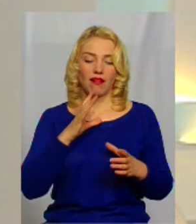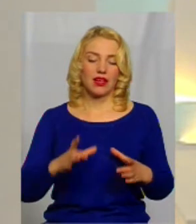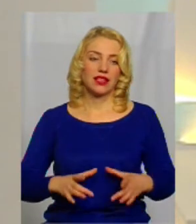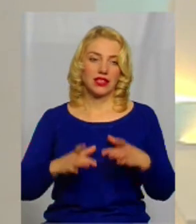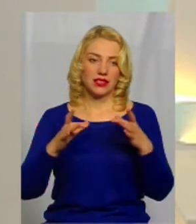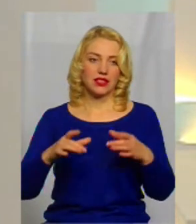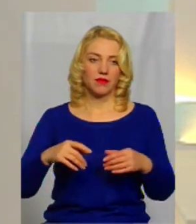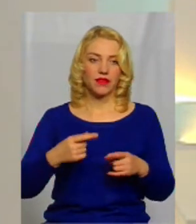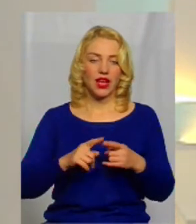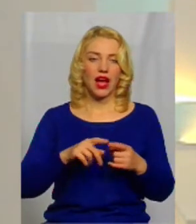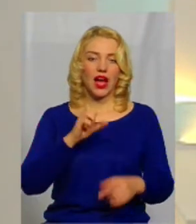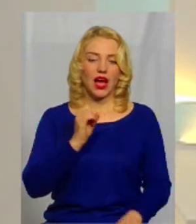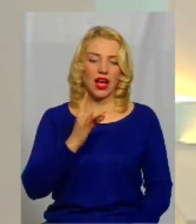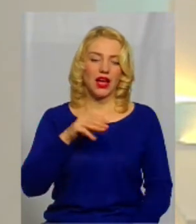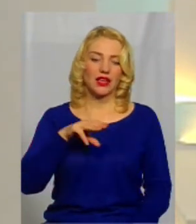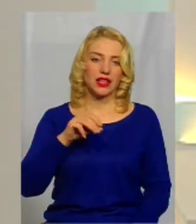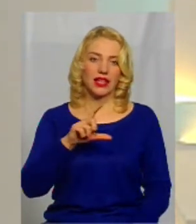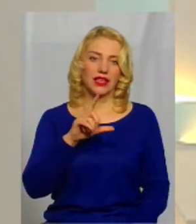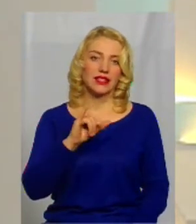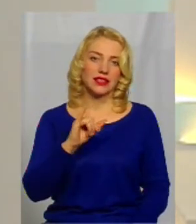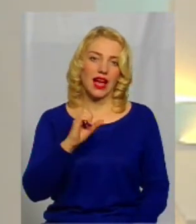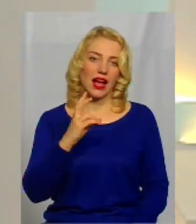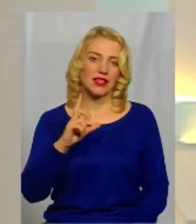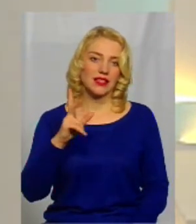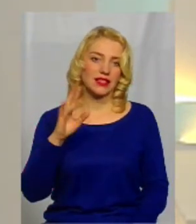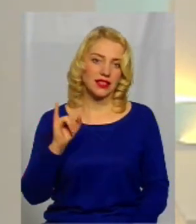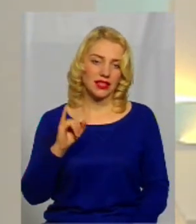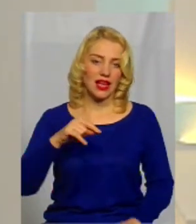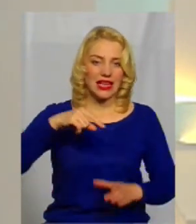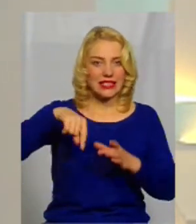артезіанській свертловини. Про них поговоримо.